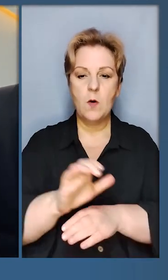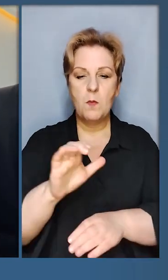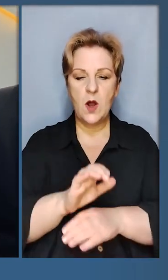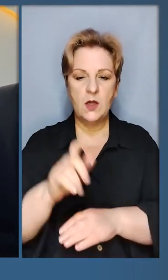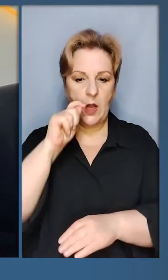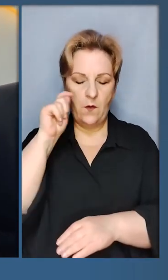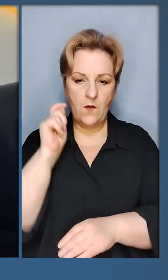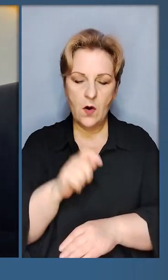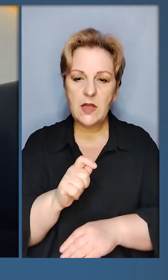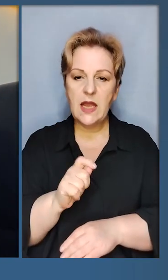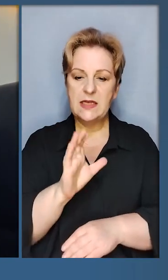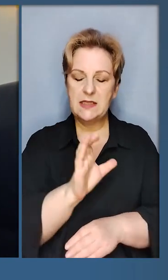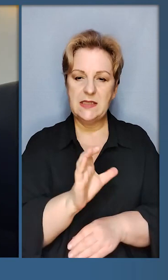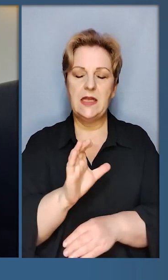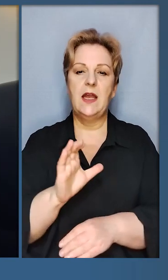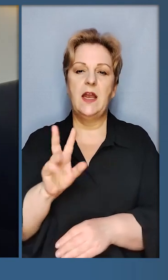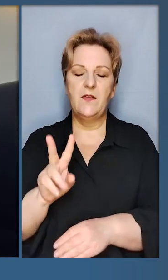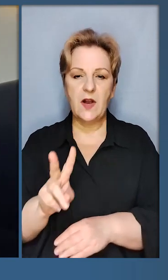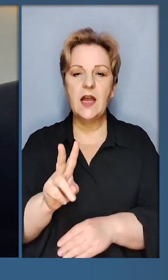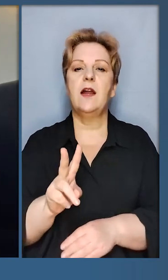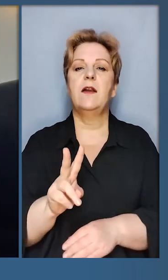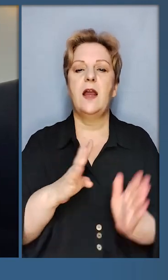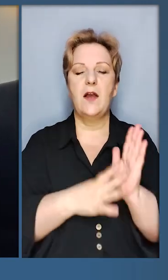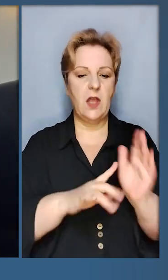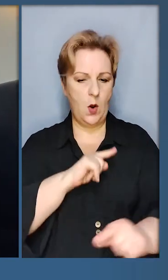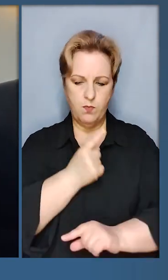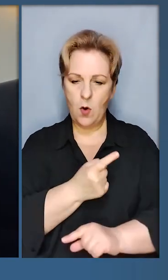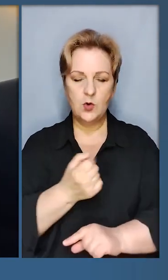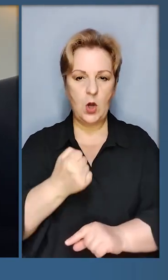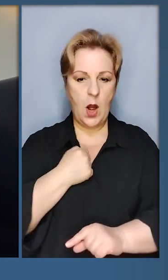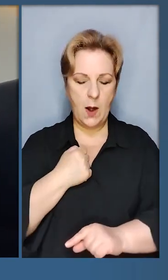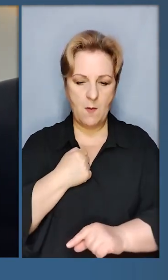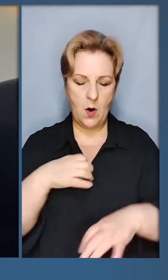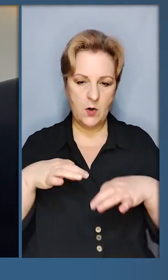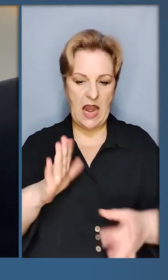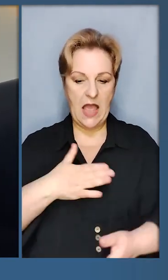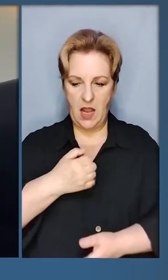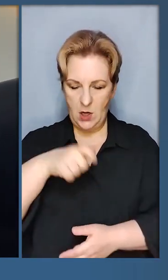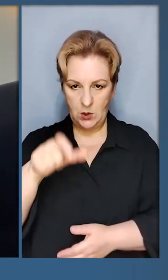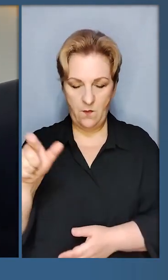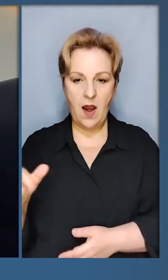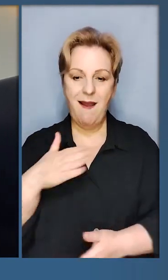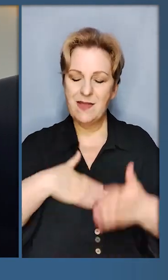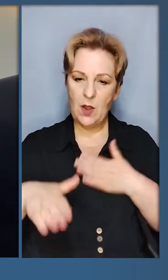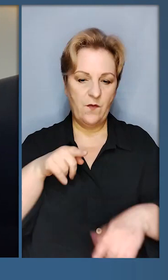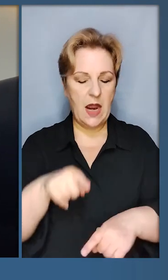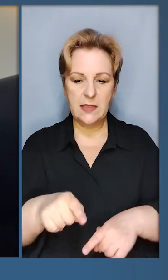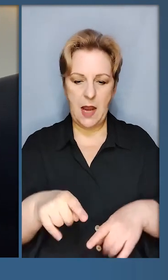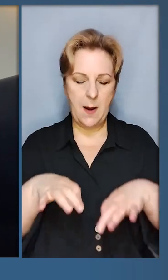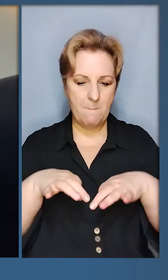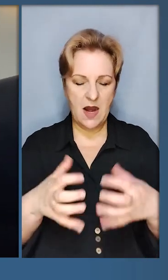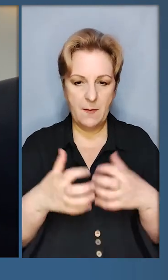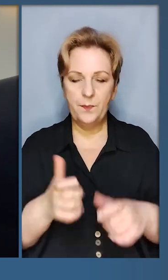виробляти в Україні 7,90 подужні бойові машини. Наші воїни задоволені цими маршрутами.